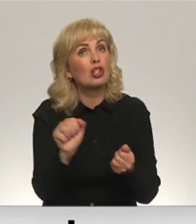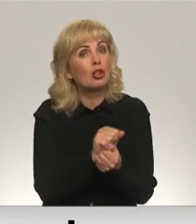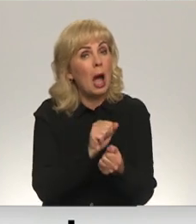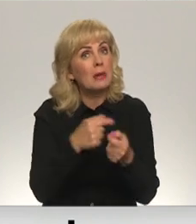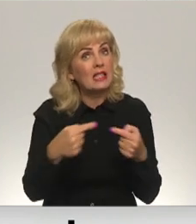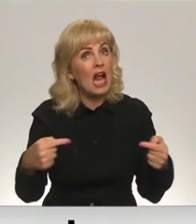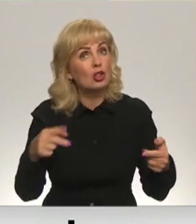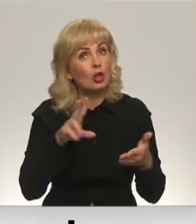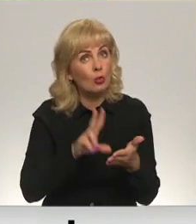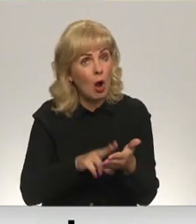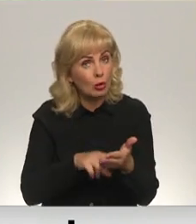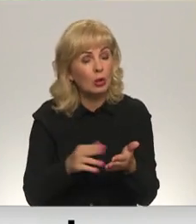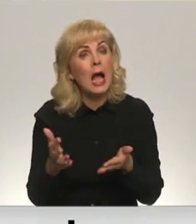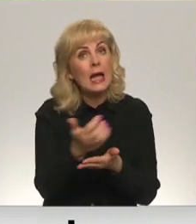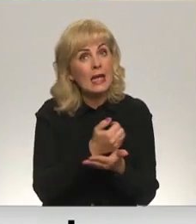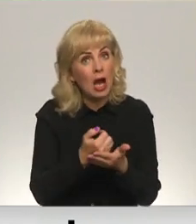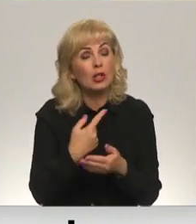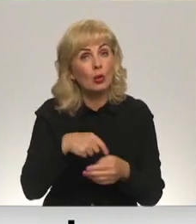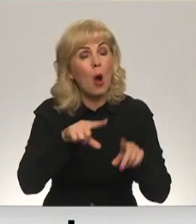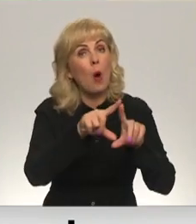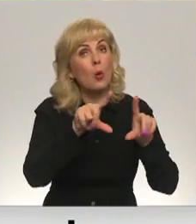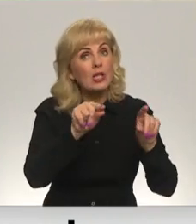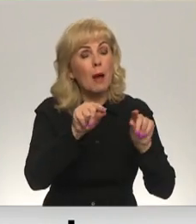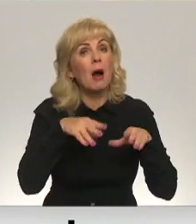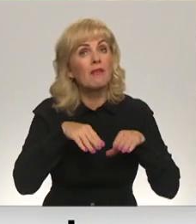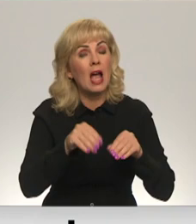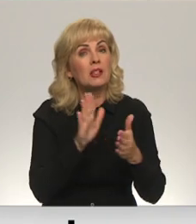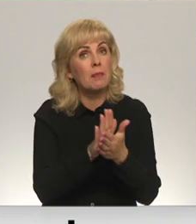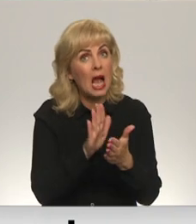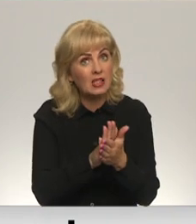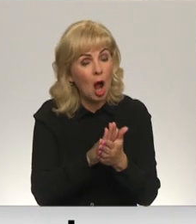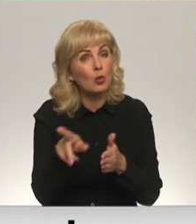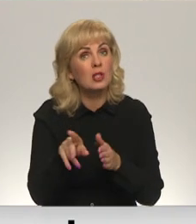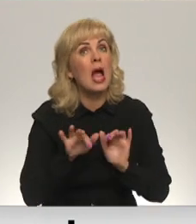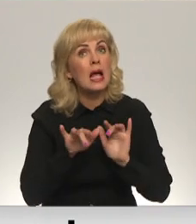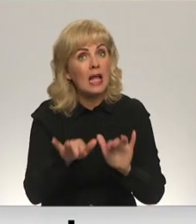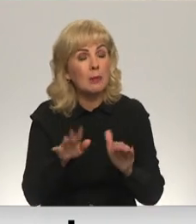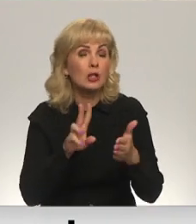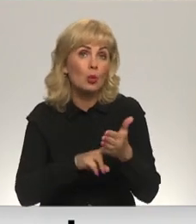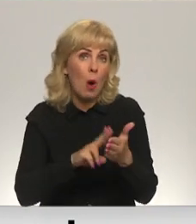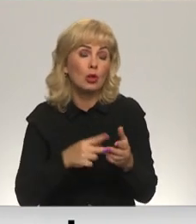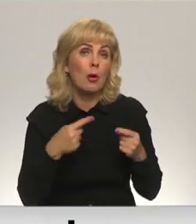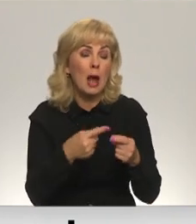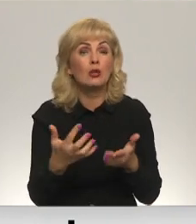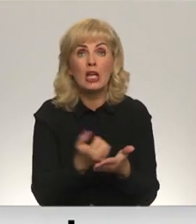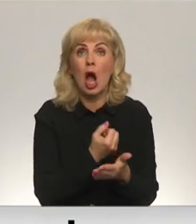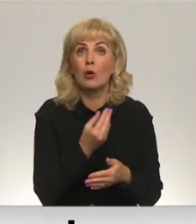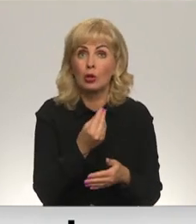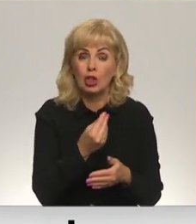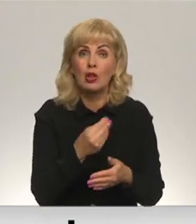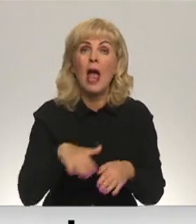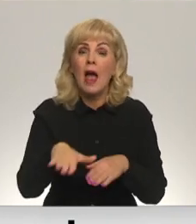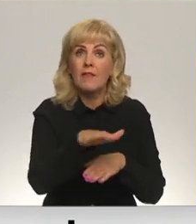nodokli. Šis nodoklis tiek iekasāts no uzņēmumiem, kuri veic piesārņojošas darbības. Nodokļa mērķis – iegūt līdzekļus vidas